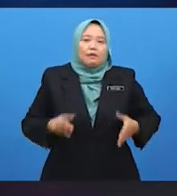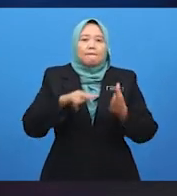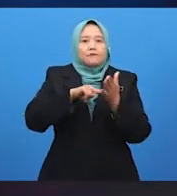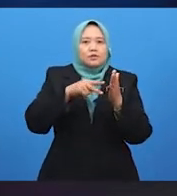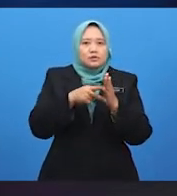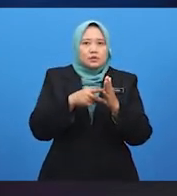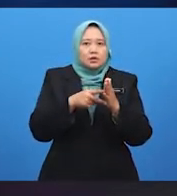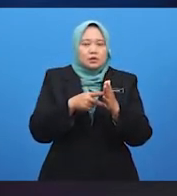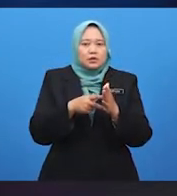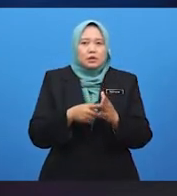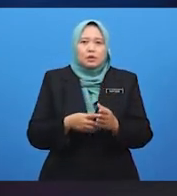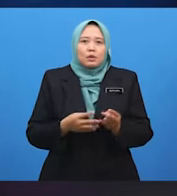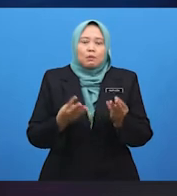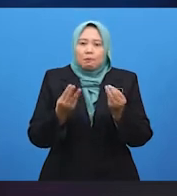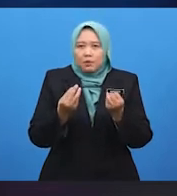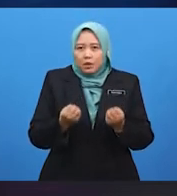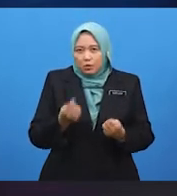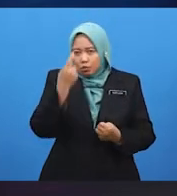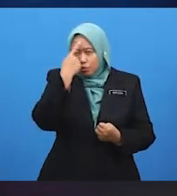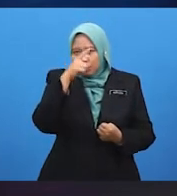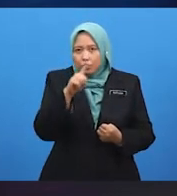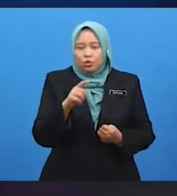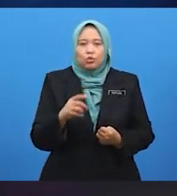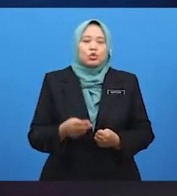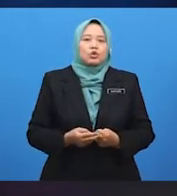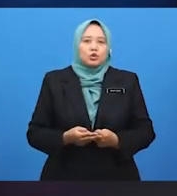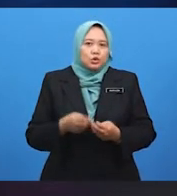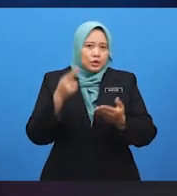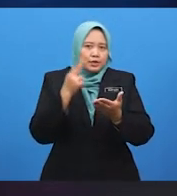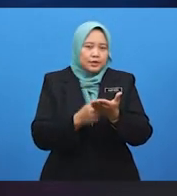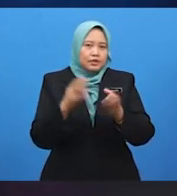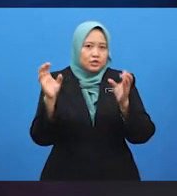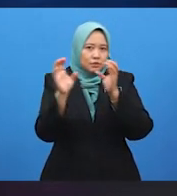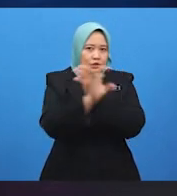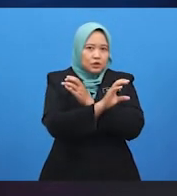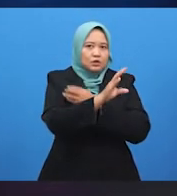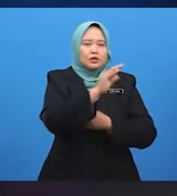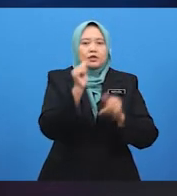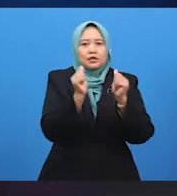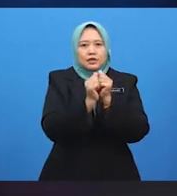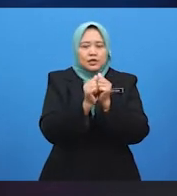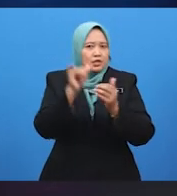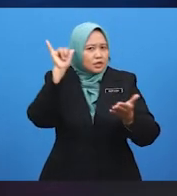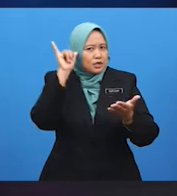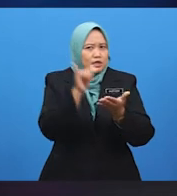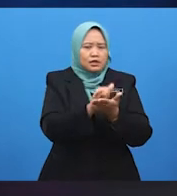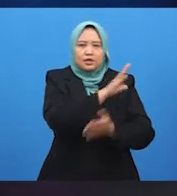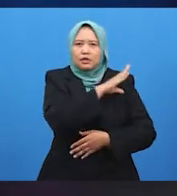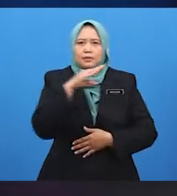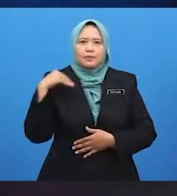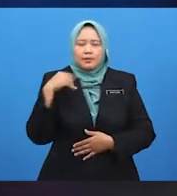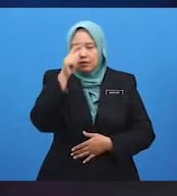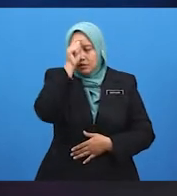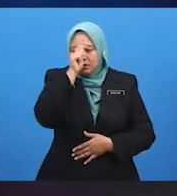kesanggupan untuk menghadapi cabaran dengan yakin dan tabah. Kata kunci